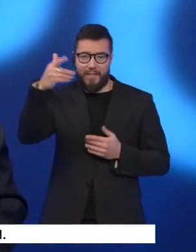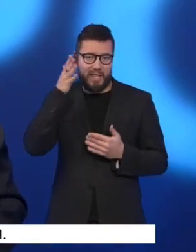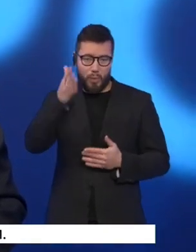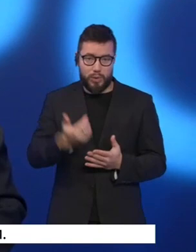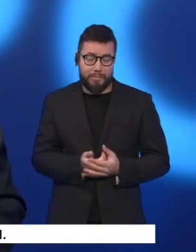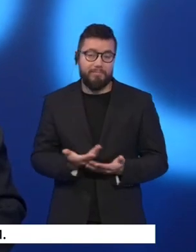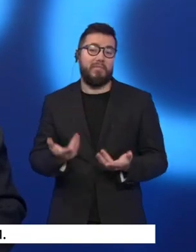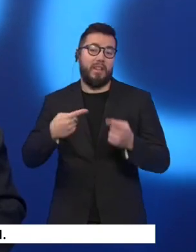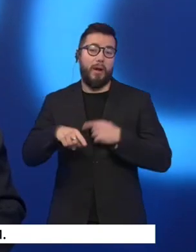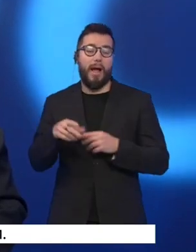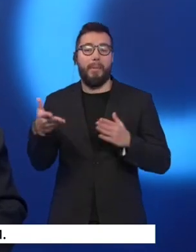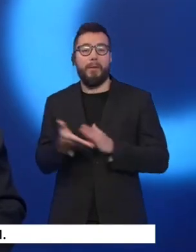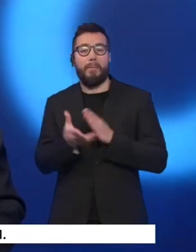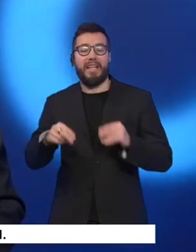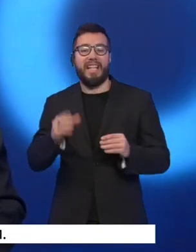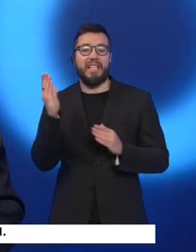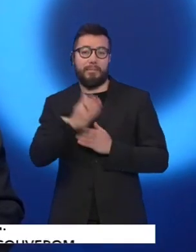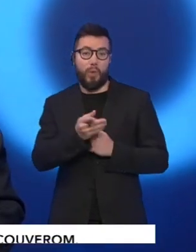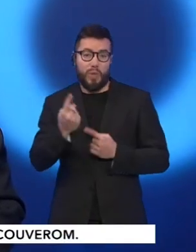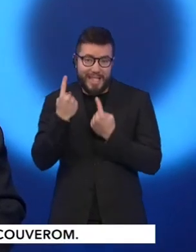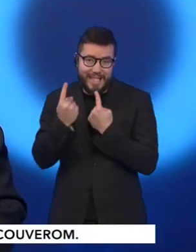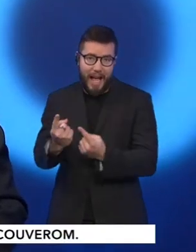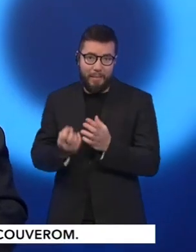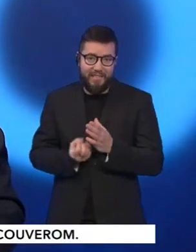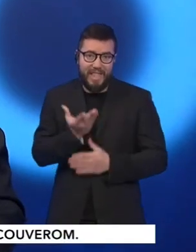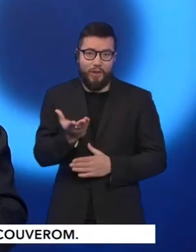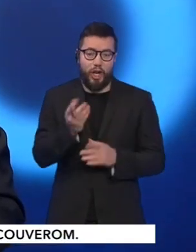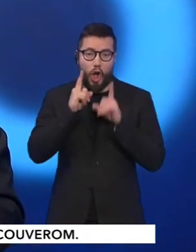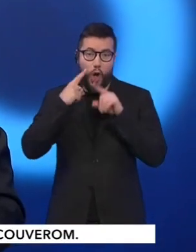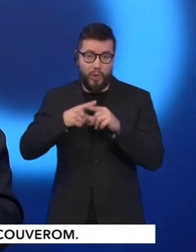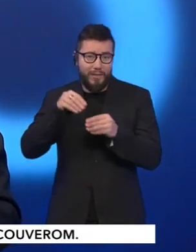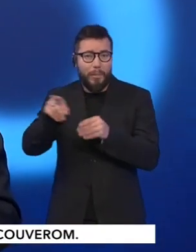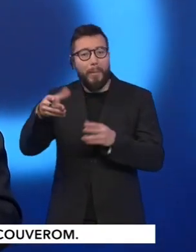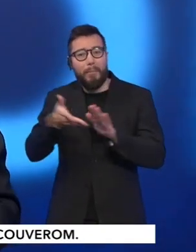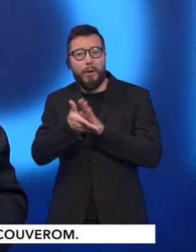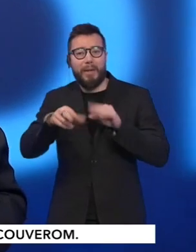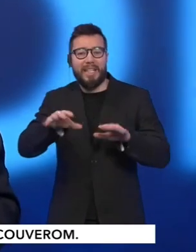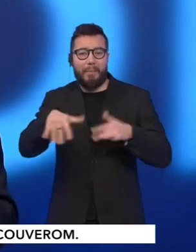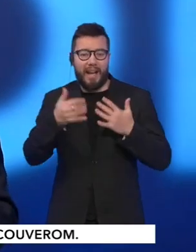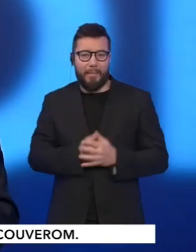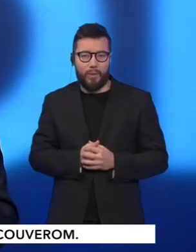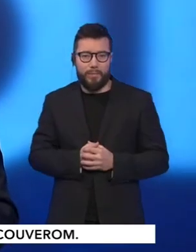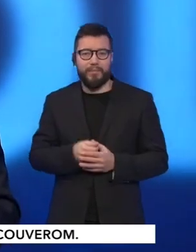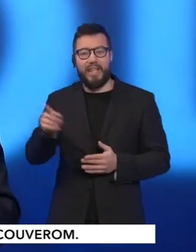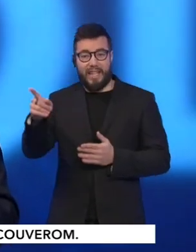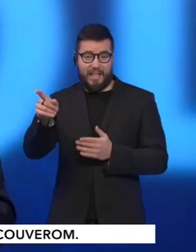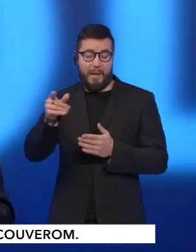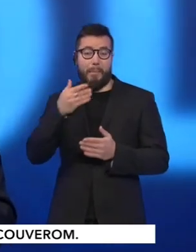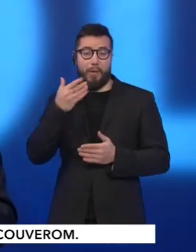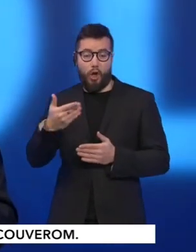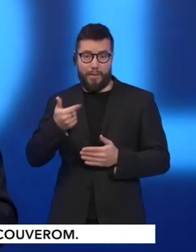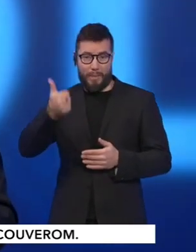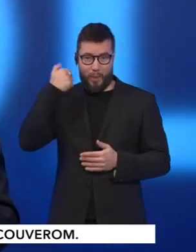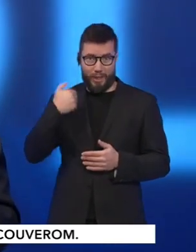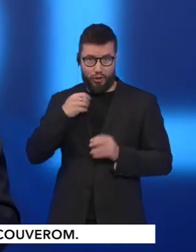Po minulotýždňovej v politike s vicepremierom Tarabom napísal, že v teatrí sme generační rasisti a šíreme chorobnú nenávisť voči